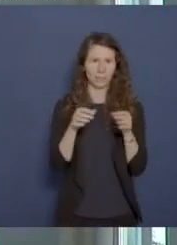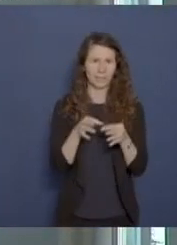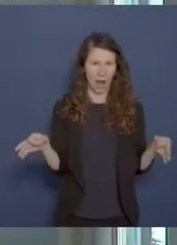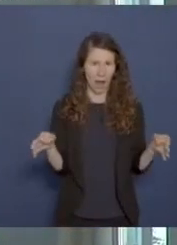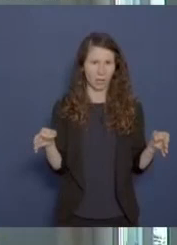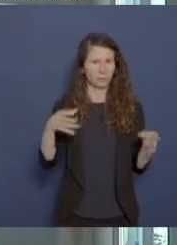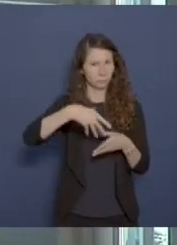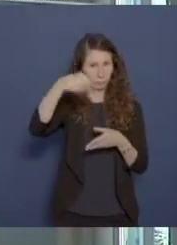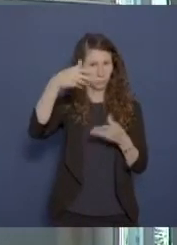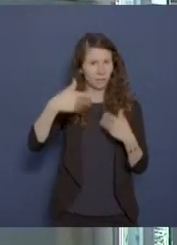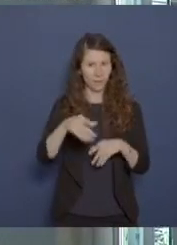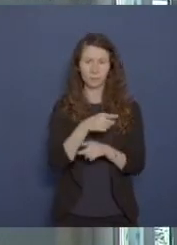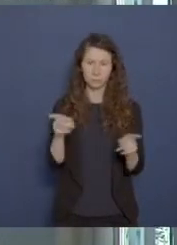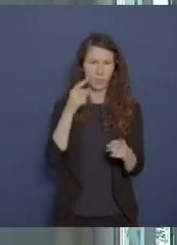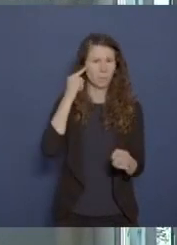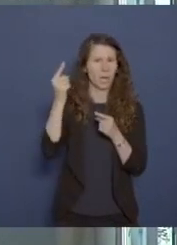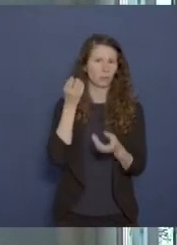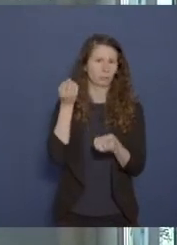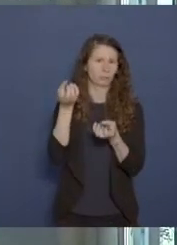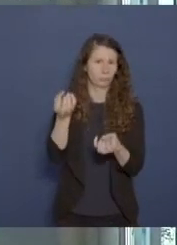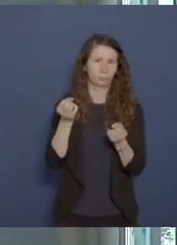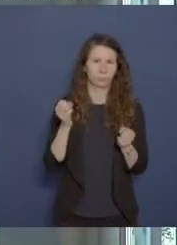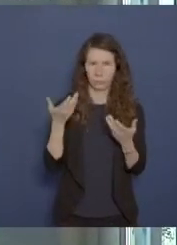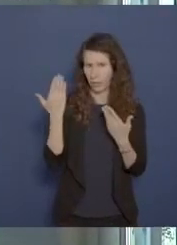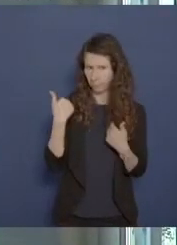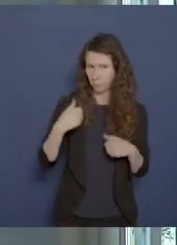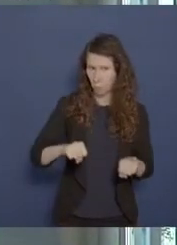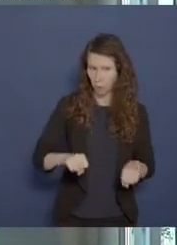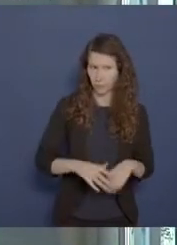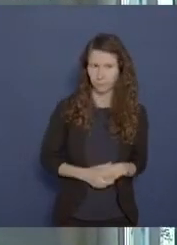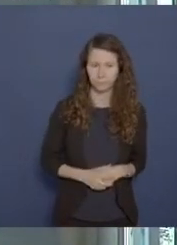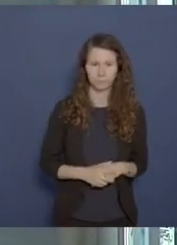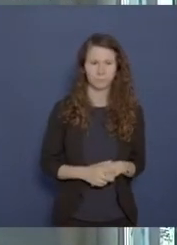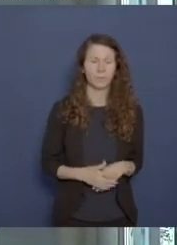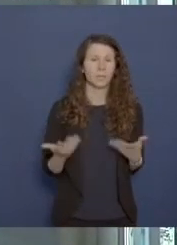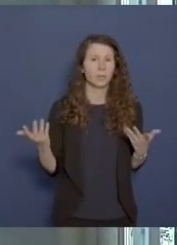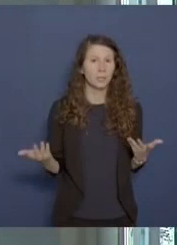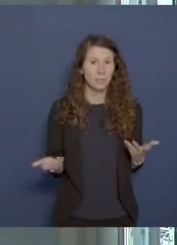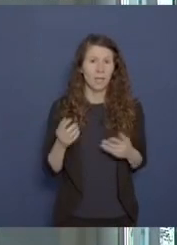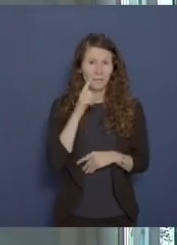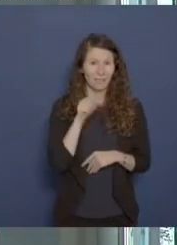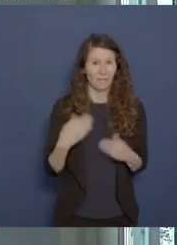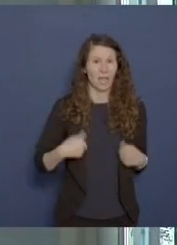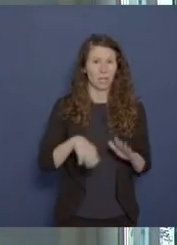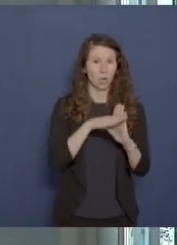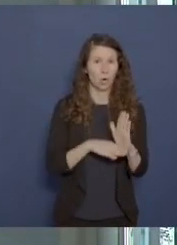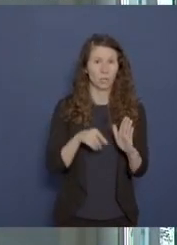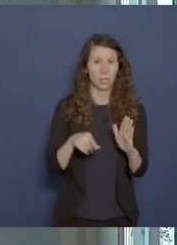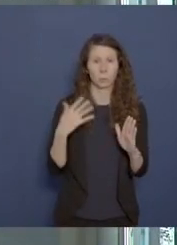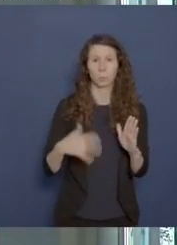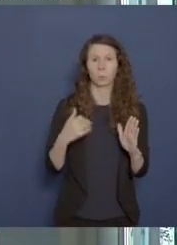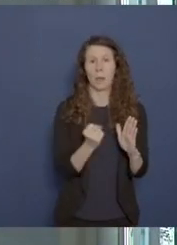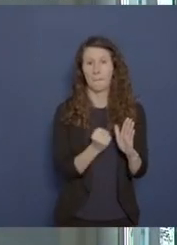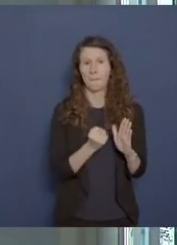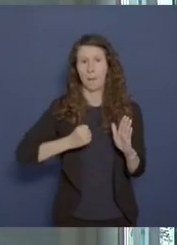eingestellt. Wenn ein nicht unerheblicher Verstoß gegen den Verhaltenskodex festgestellt wird,